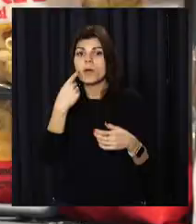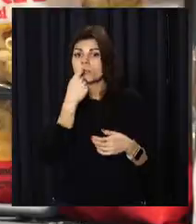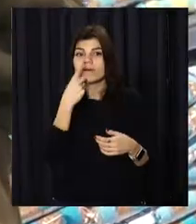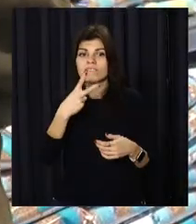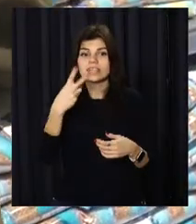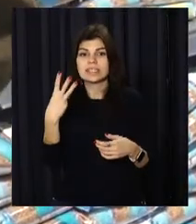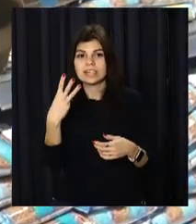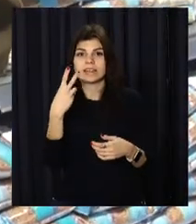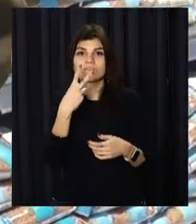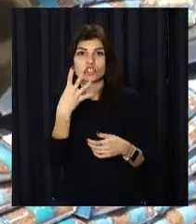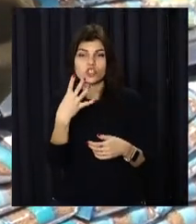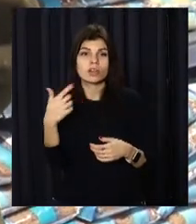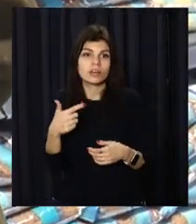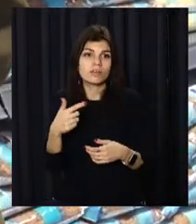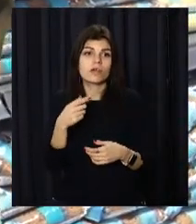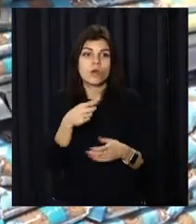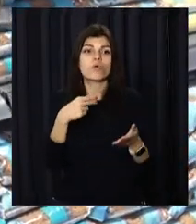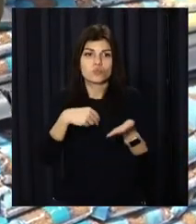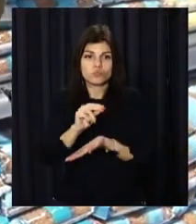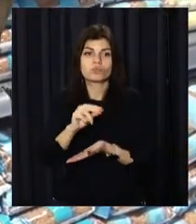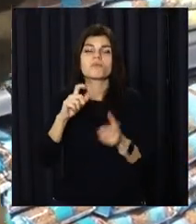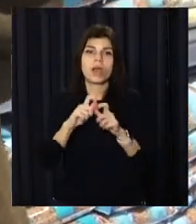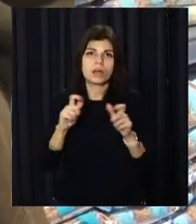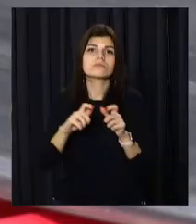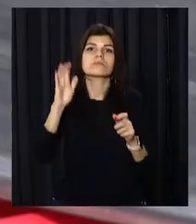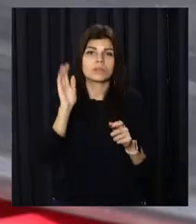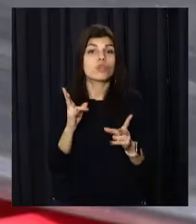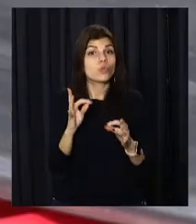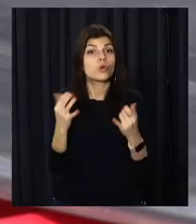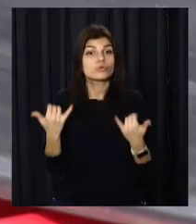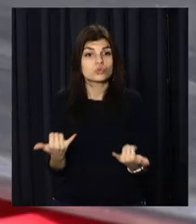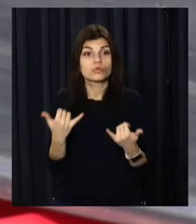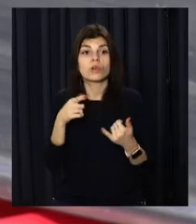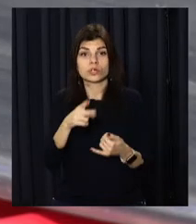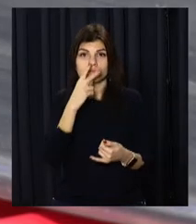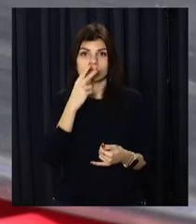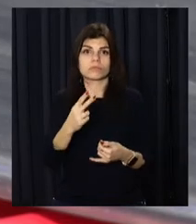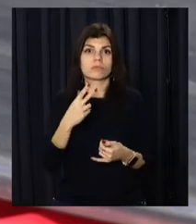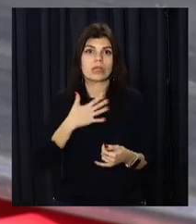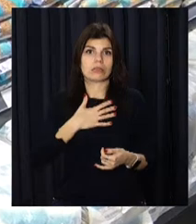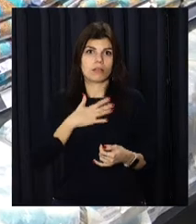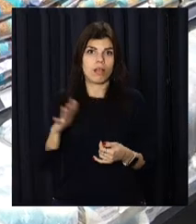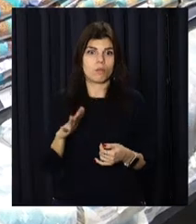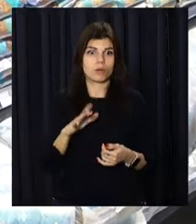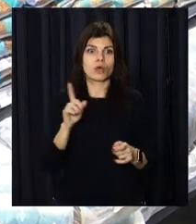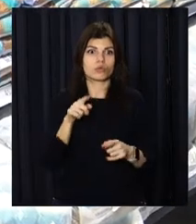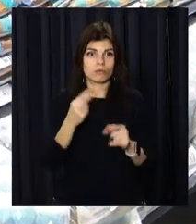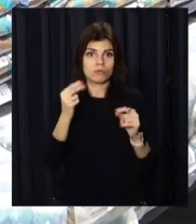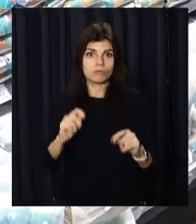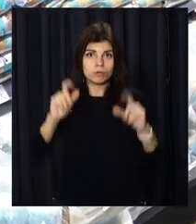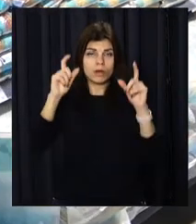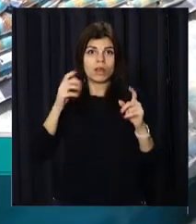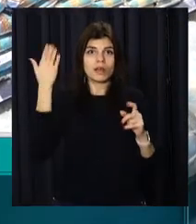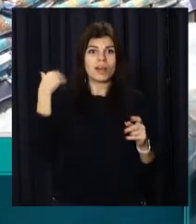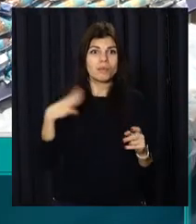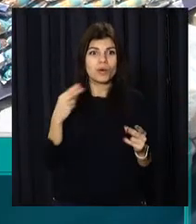-24 гривні, каже пані Лариса, тому вона купує в магазині. Але сьогодні на пенсіонерку чекає неприємний сюрприз. Подорожали, так.